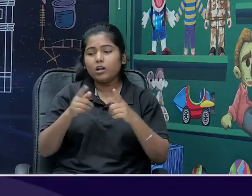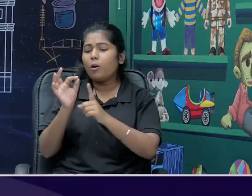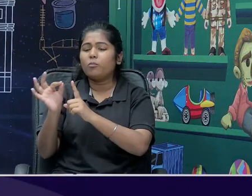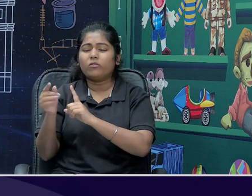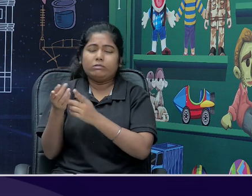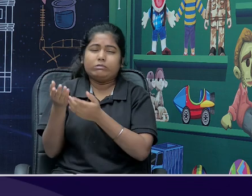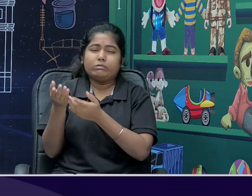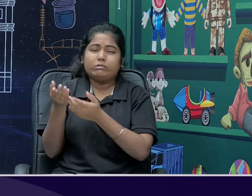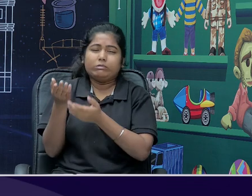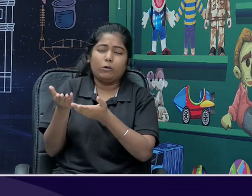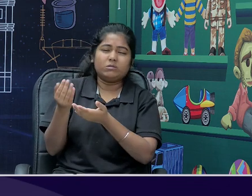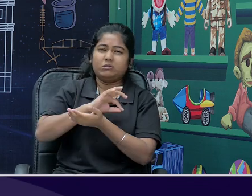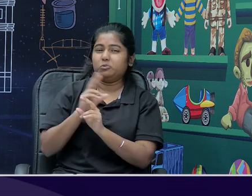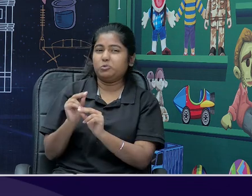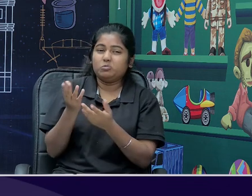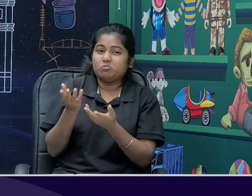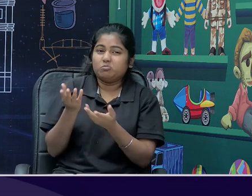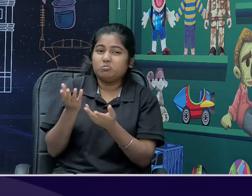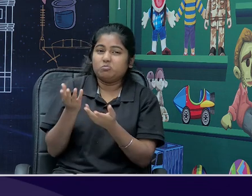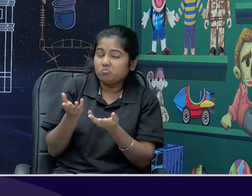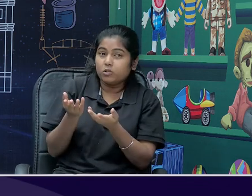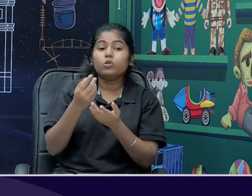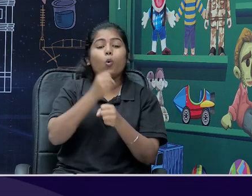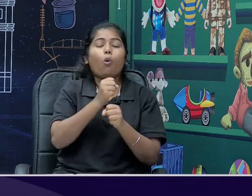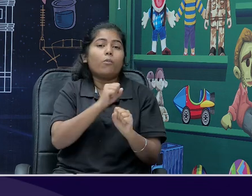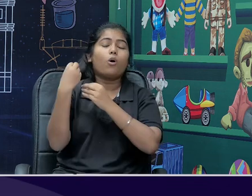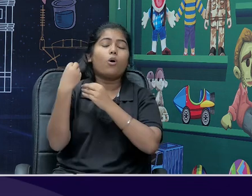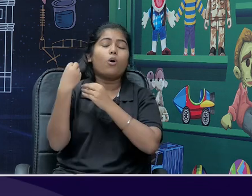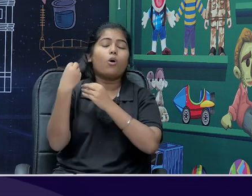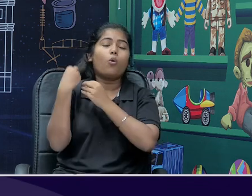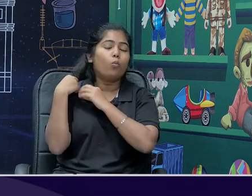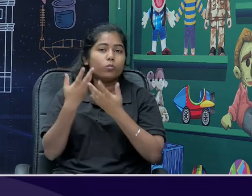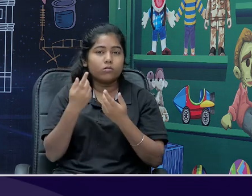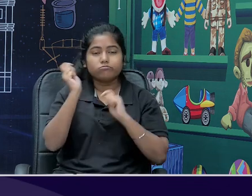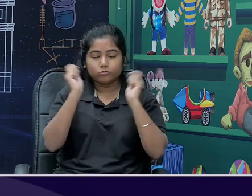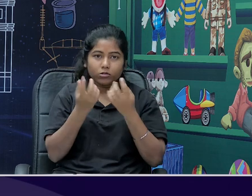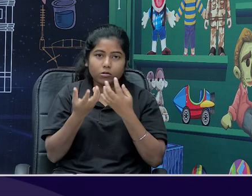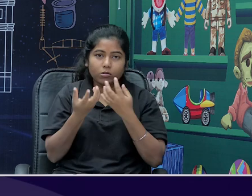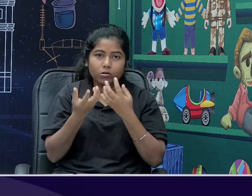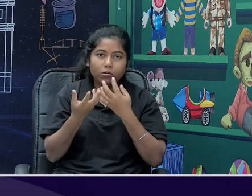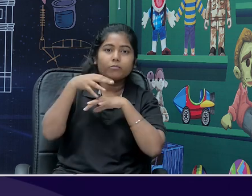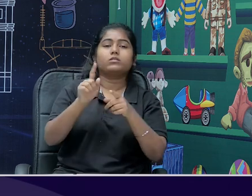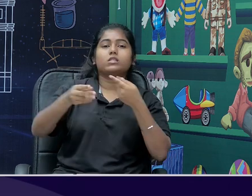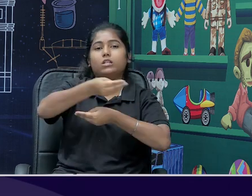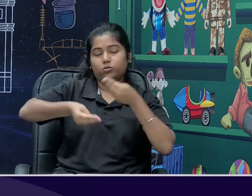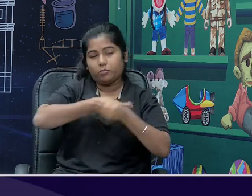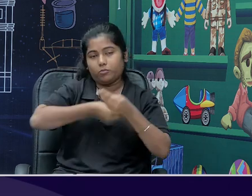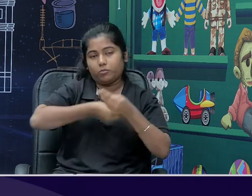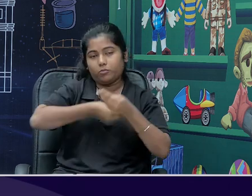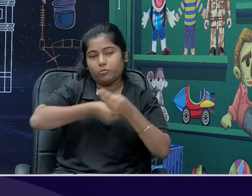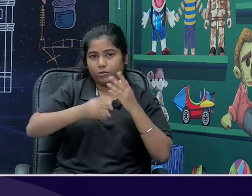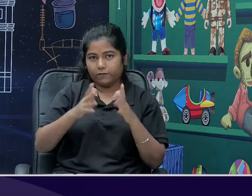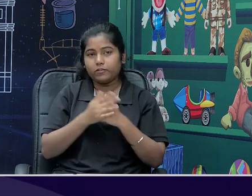lucrative sector so government's role in mixed economy and public sector enterprises is the only thing